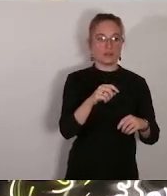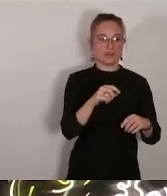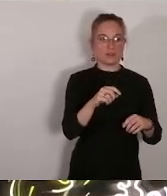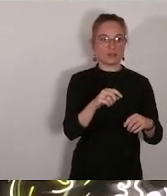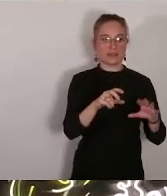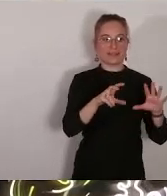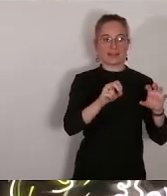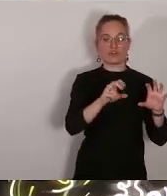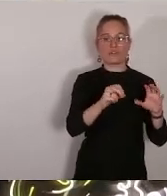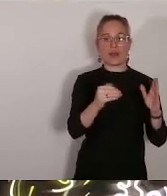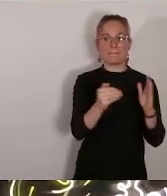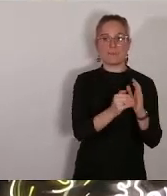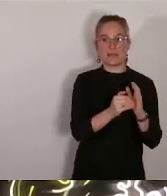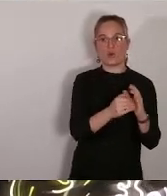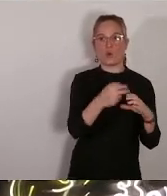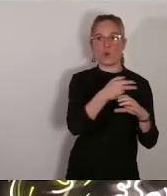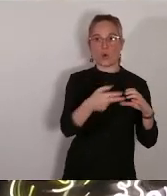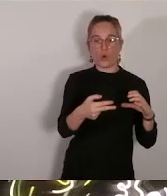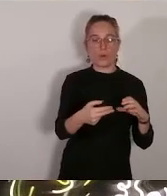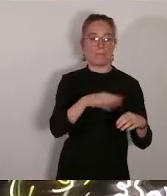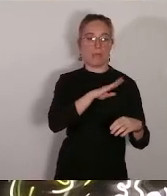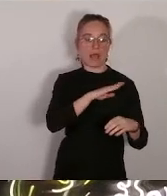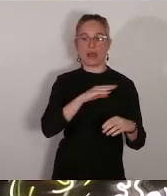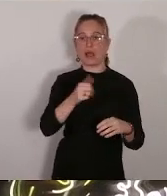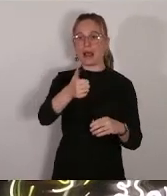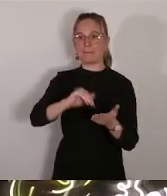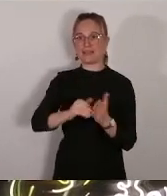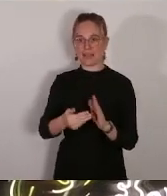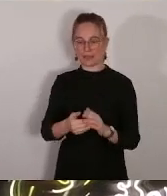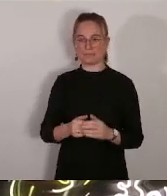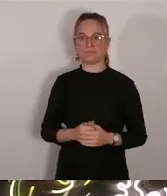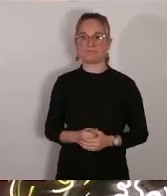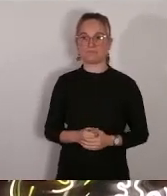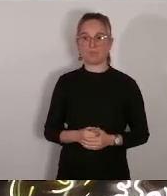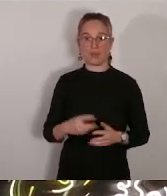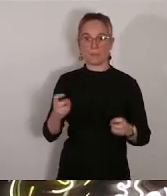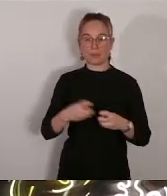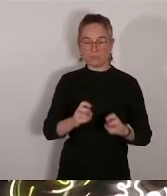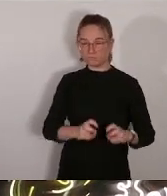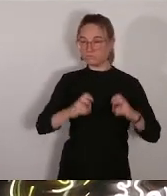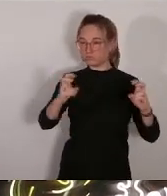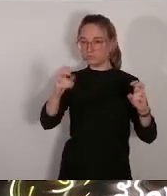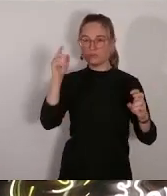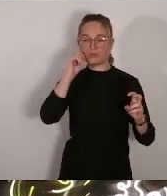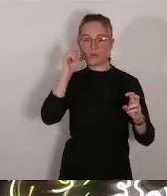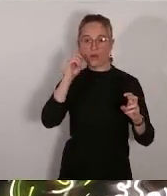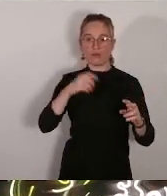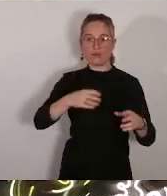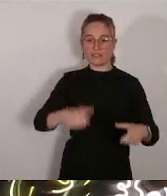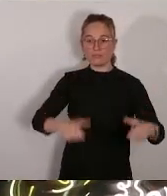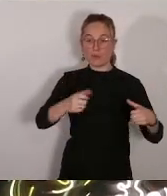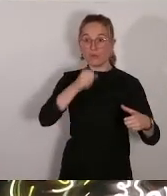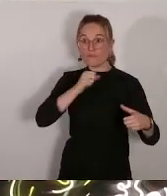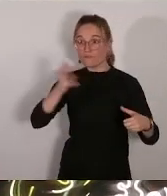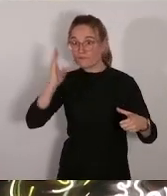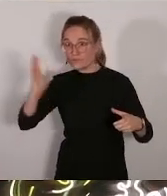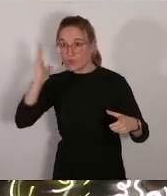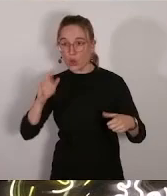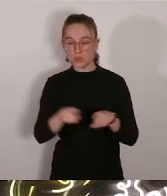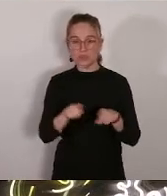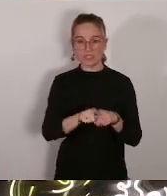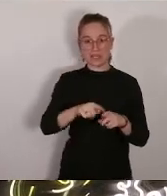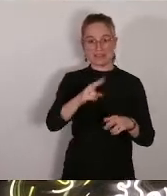bon ces prix sont singulièrement très élevés à cause de l'état de l'immeuble en question et de la complexité des travaux il s'agit donc d'une opération